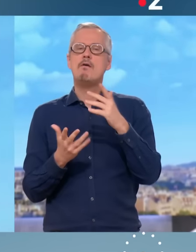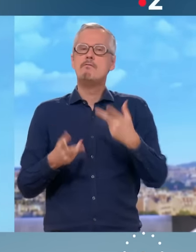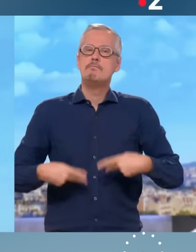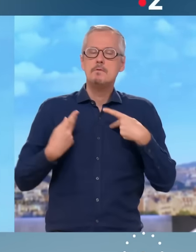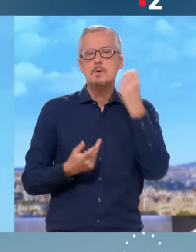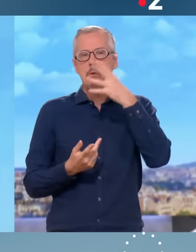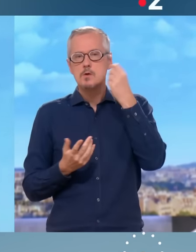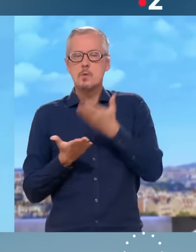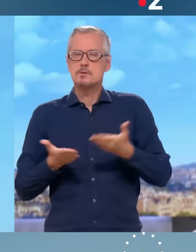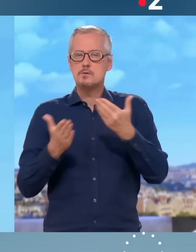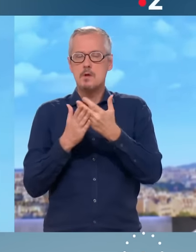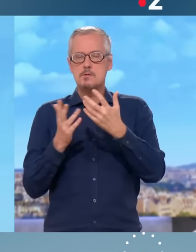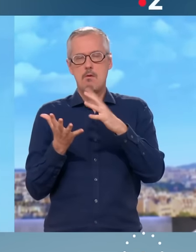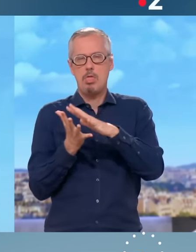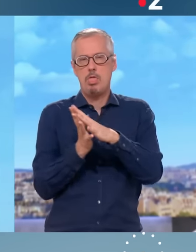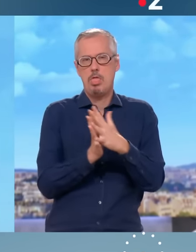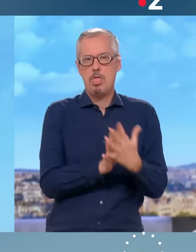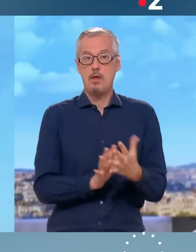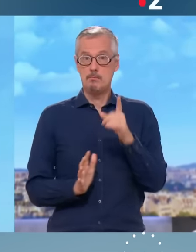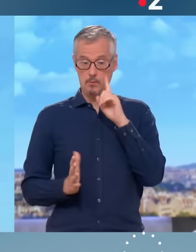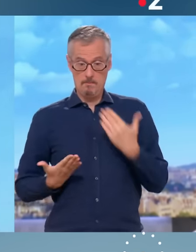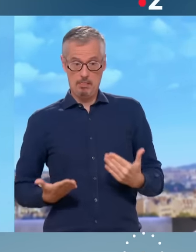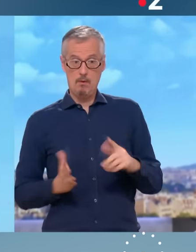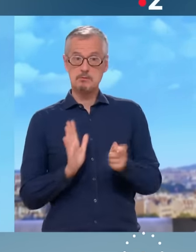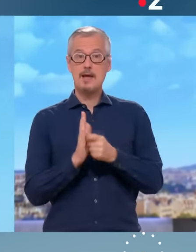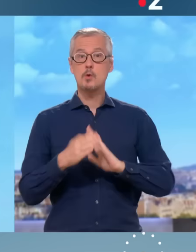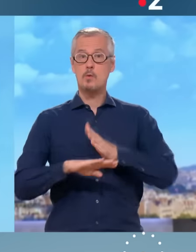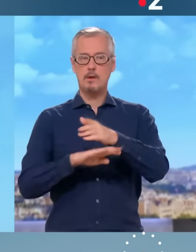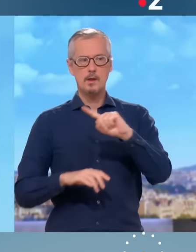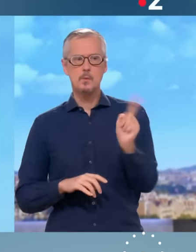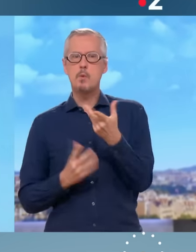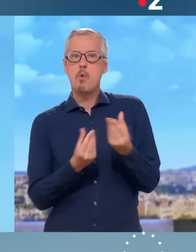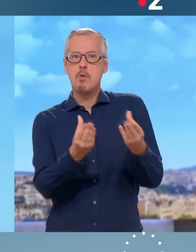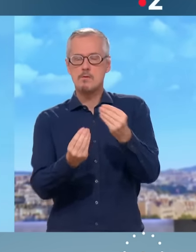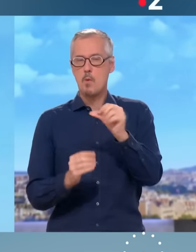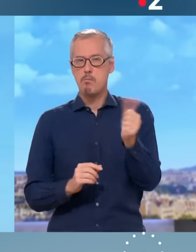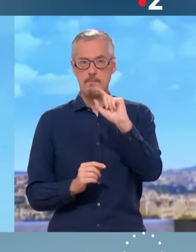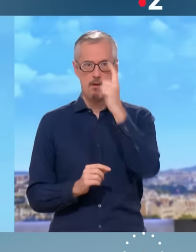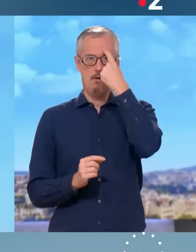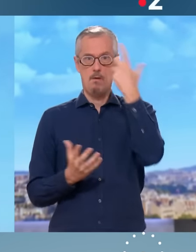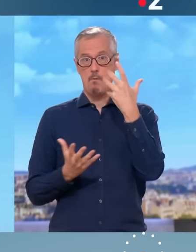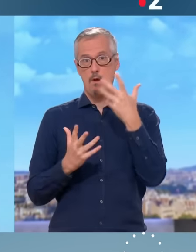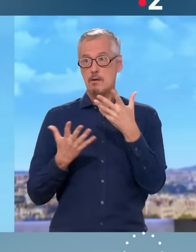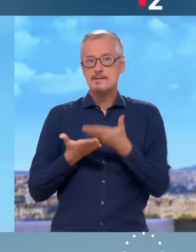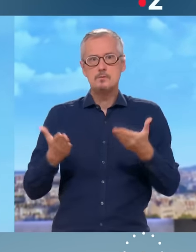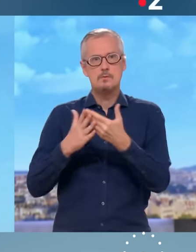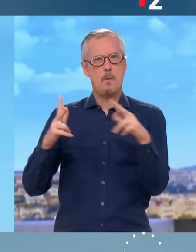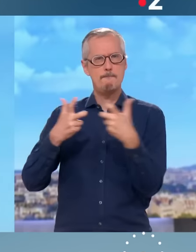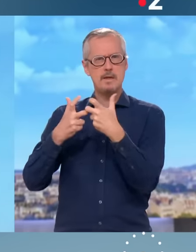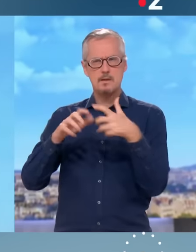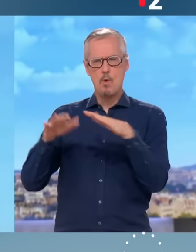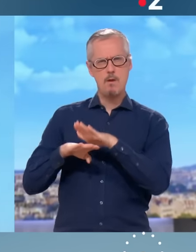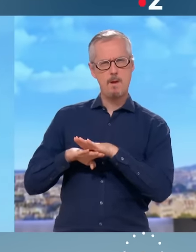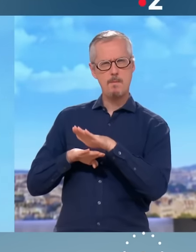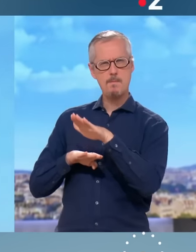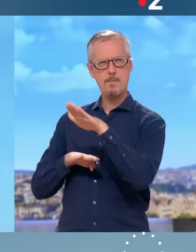quotidienne puisque, en cette rentrée, la préoccupation première des Français, c'est la question de la hausse des prix. Donc, s'il y a un